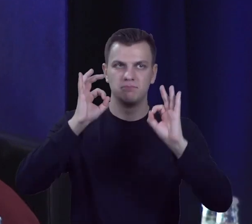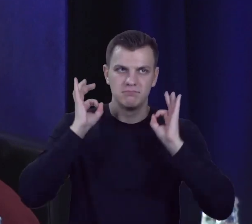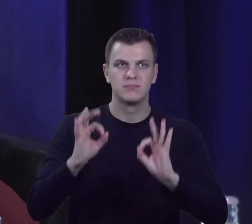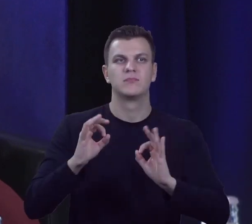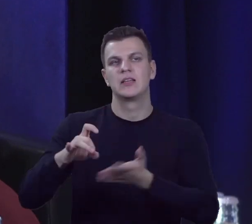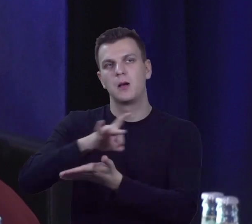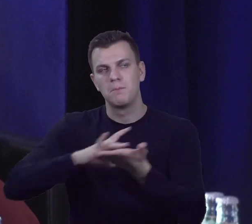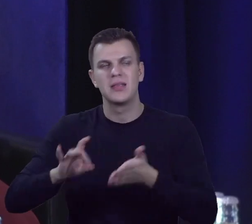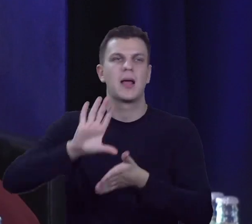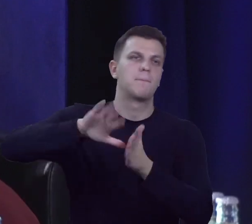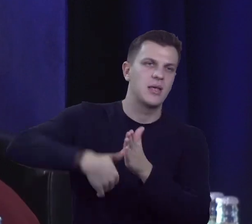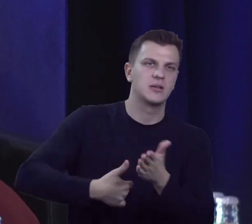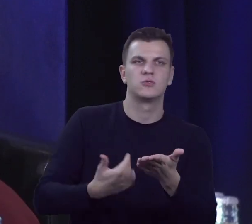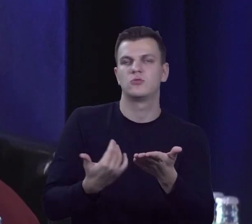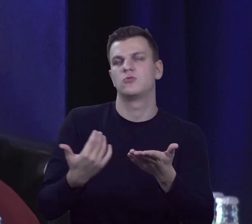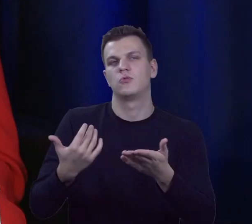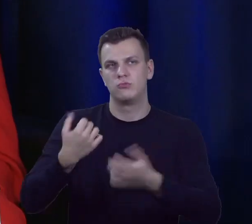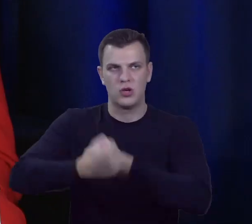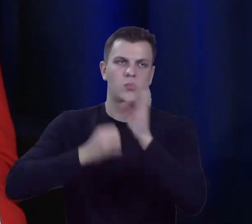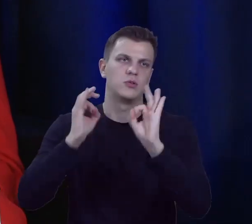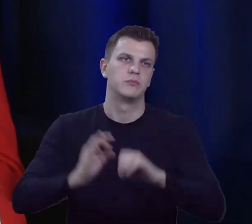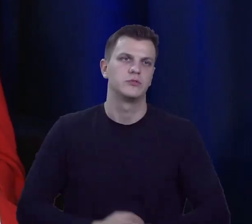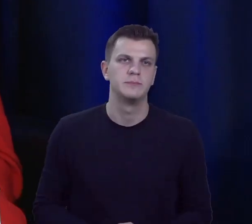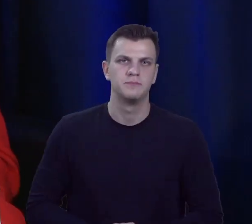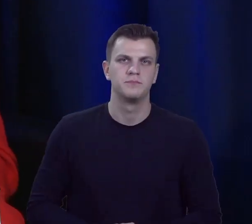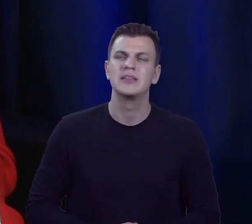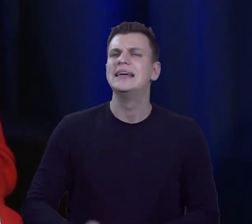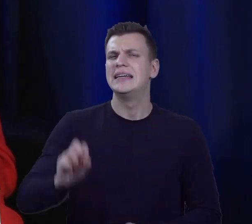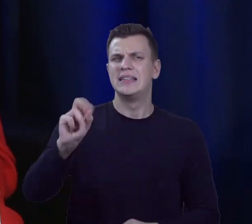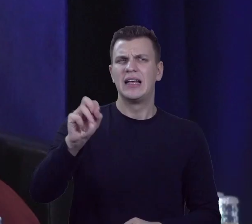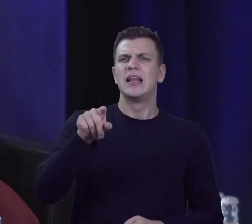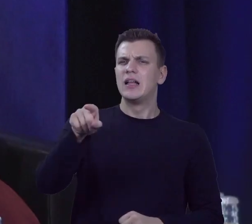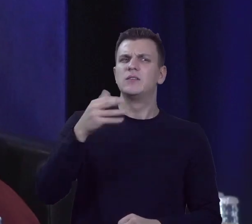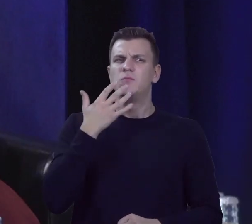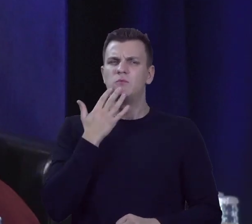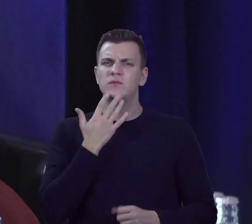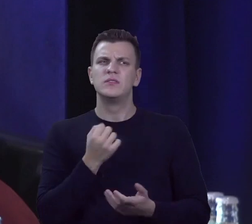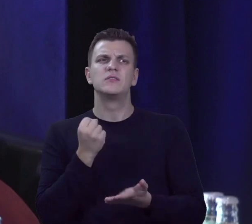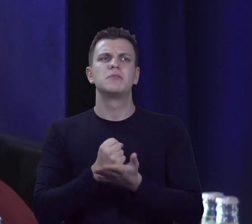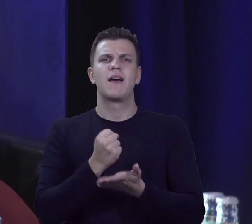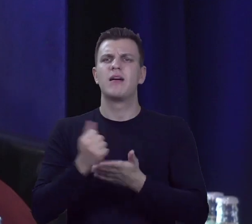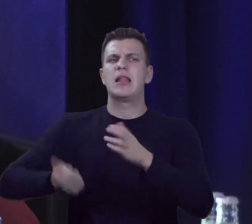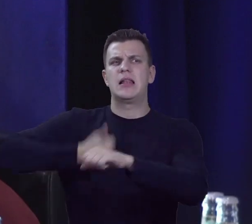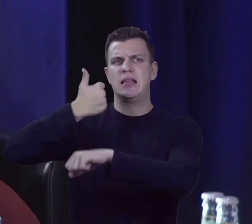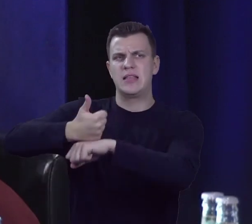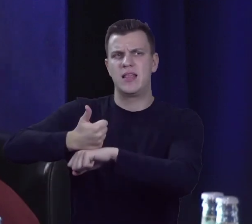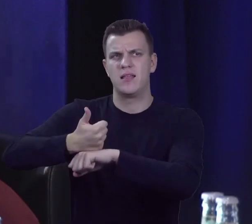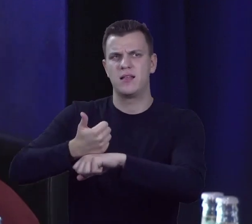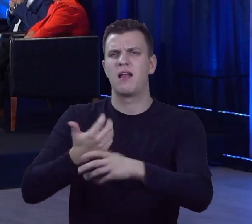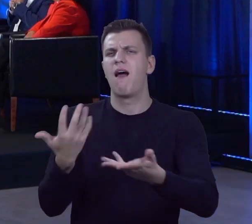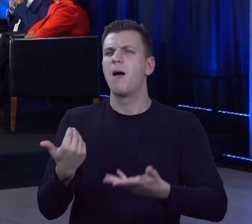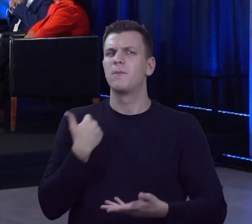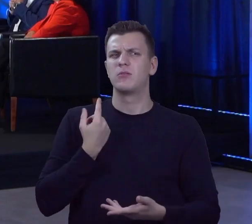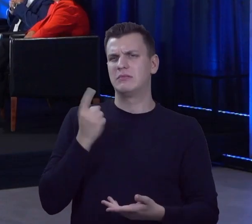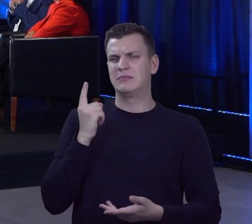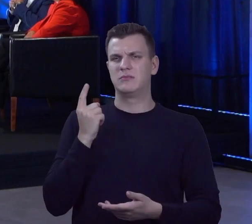Gminy, miasta nie zależy od jej wielkości. No tak, ale mówi Pani o tym, że to zależy od lidera. Tymczasem to, co słyszeliśmy na przykład